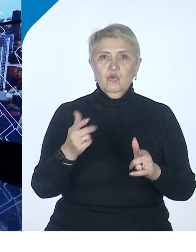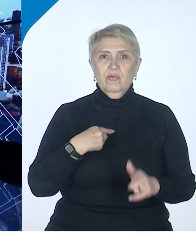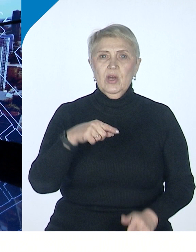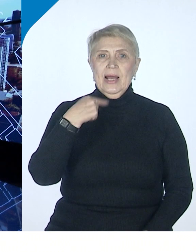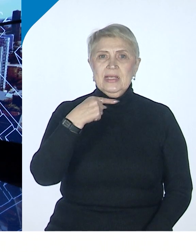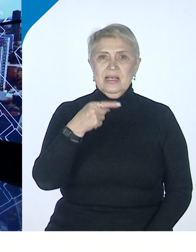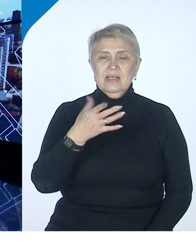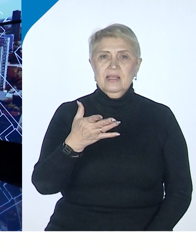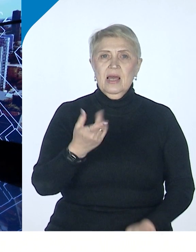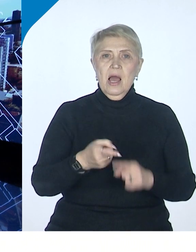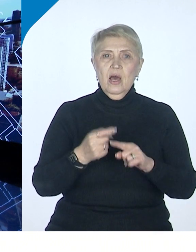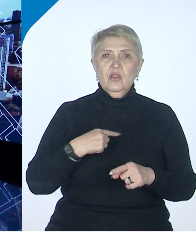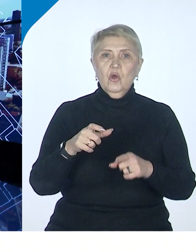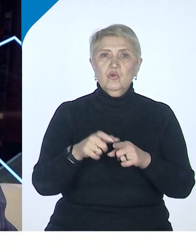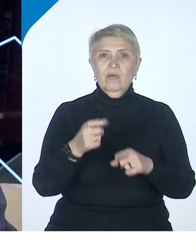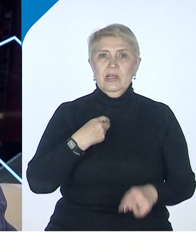смешны,